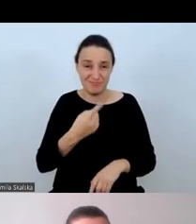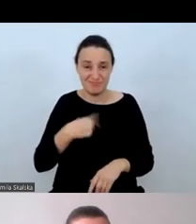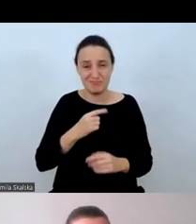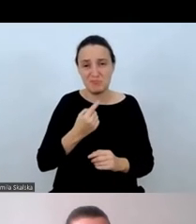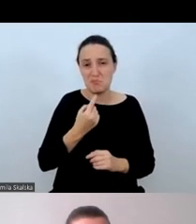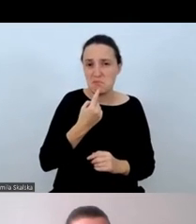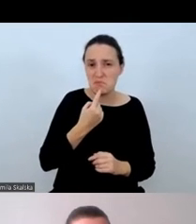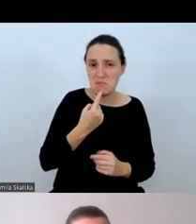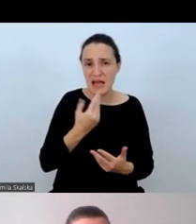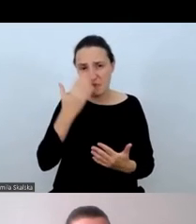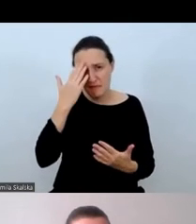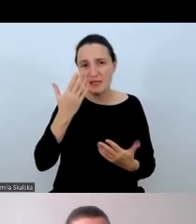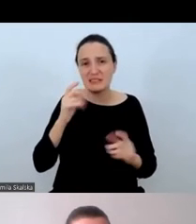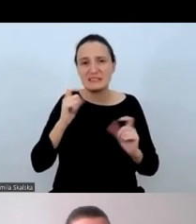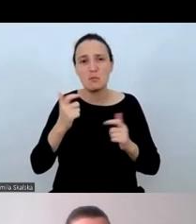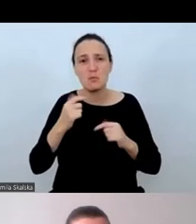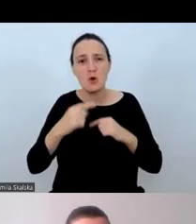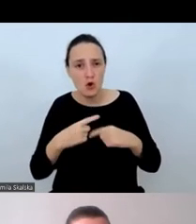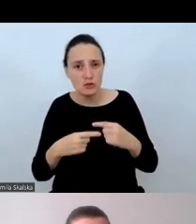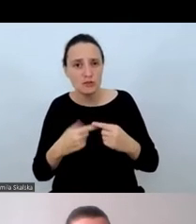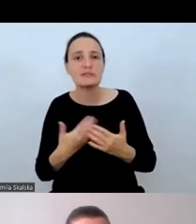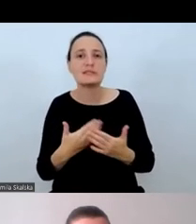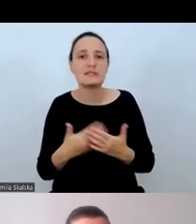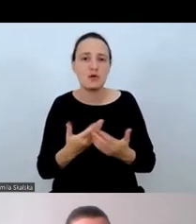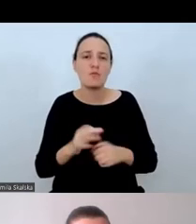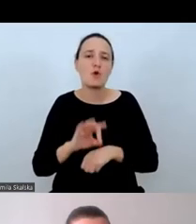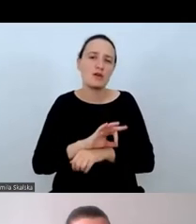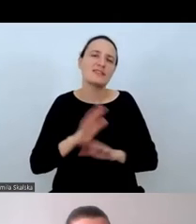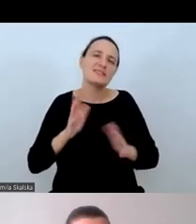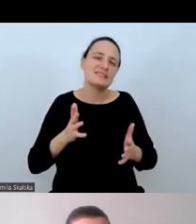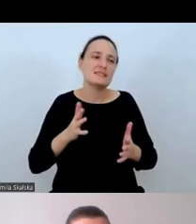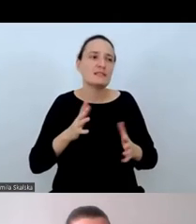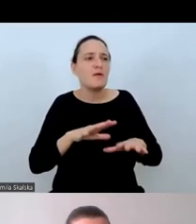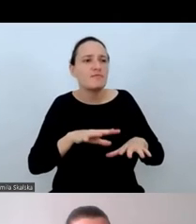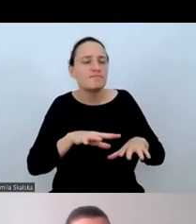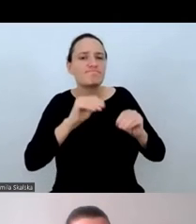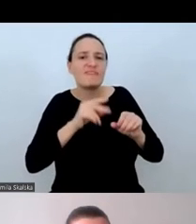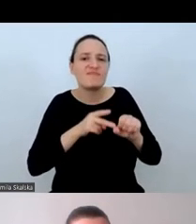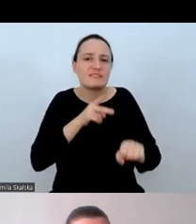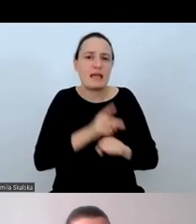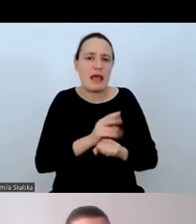procesach, dlatego projekt ten miał charakter eksploratywny.